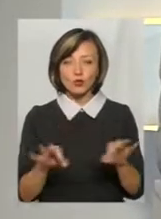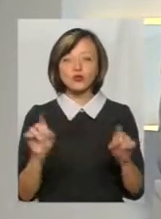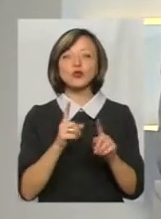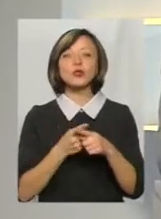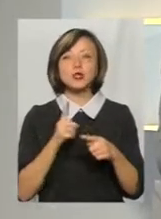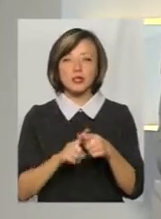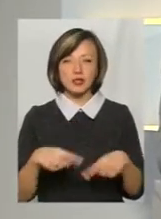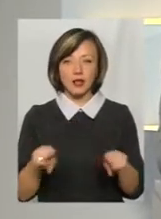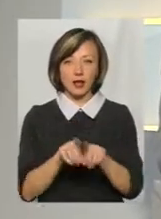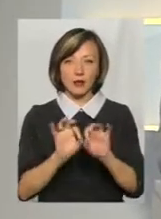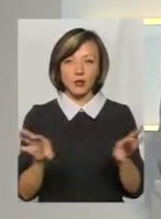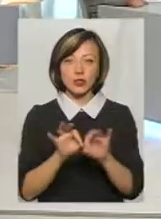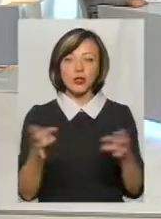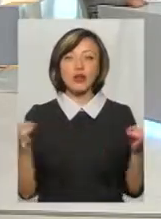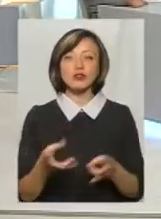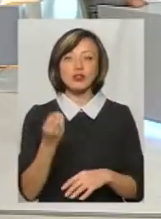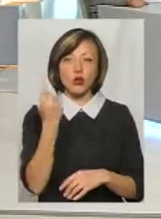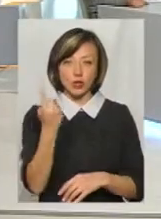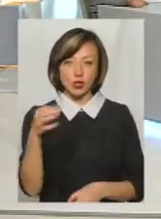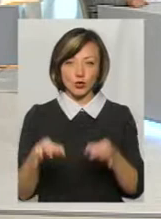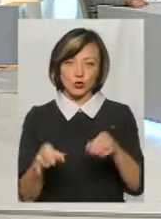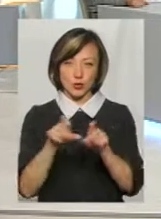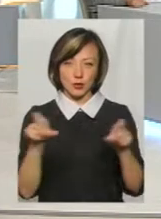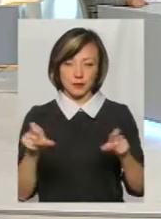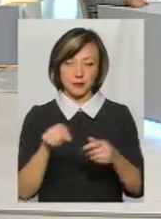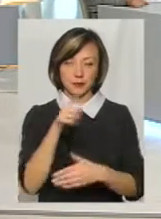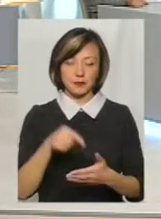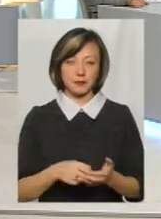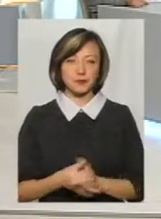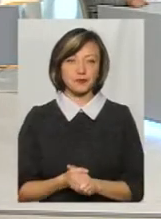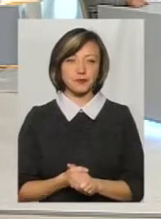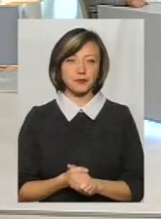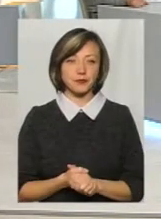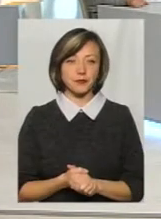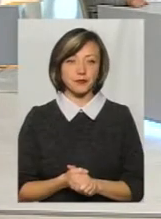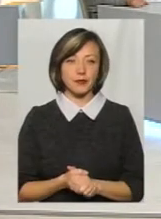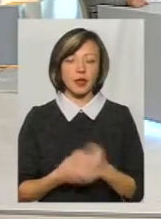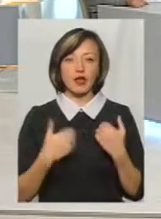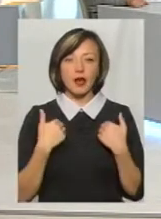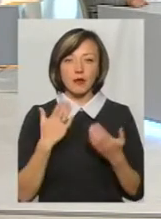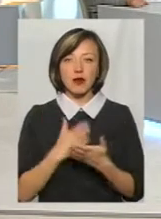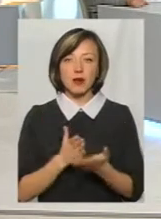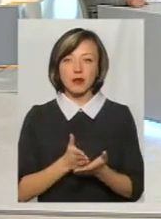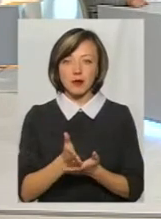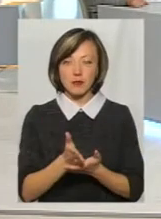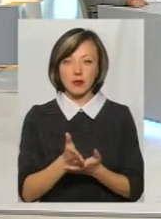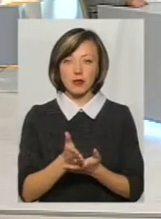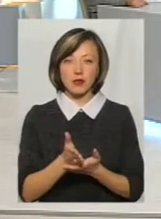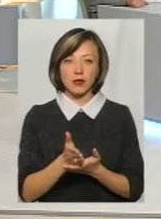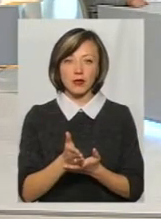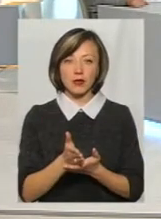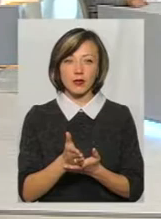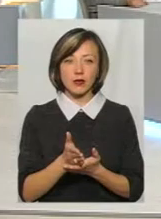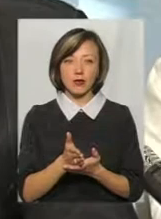Я поясню, тому що я маю такий напрямок роботи, це координатор компанії